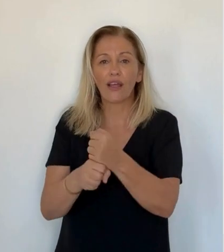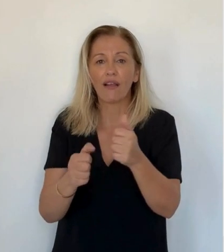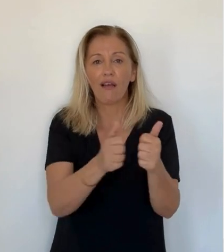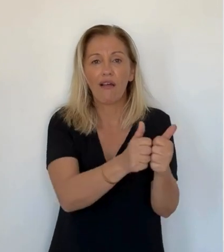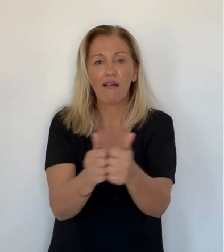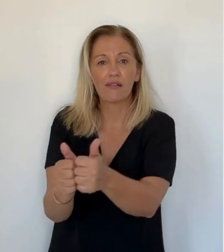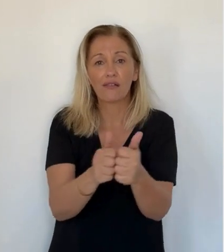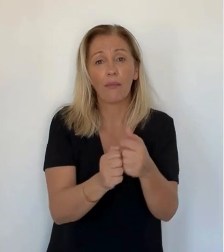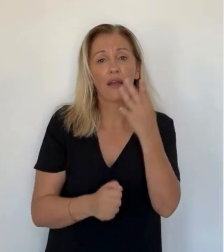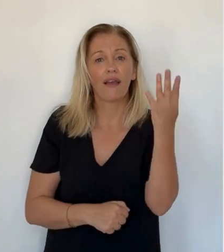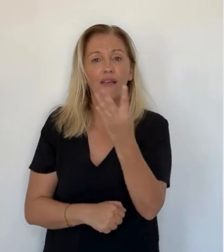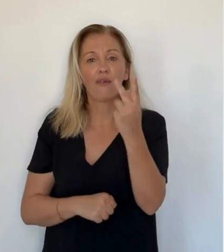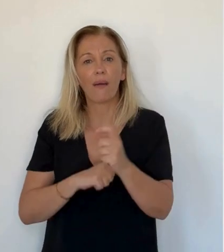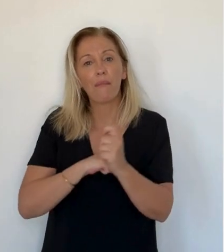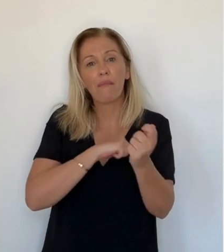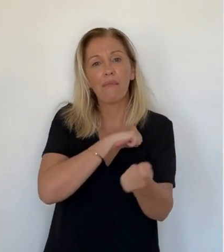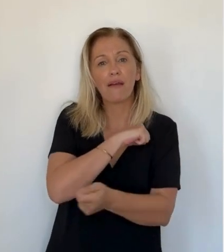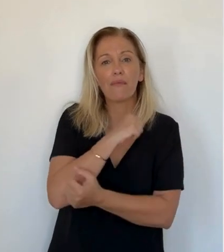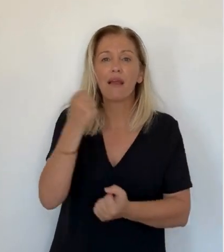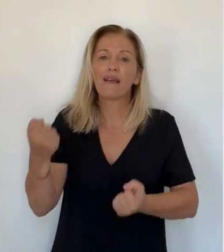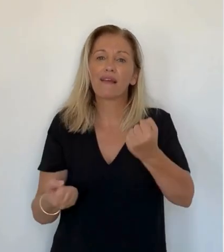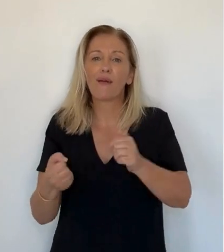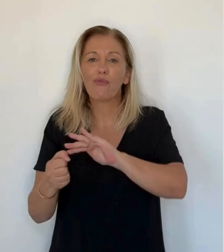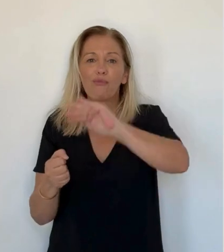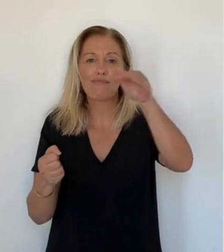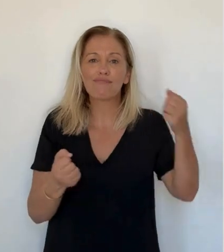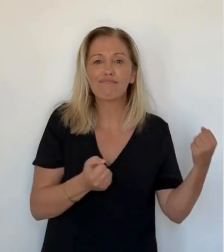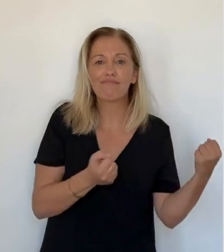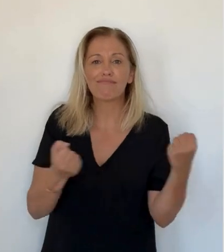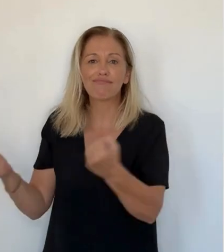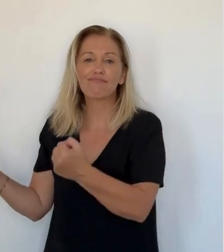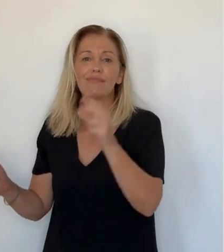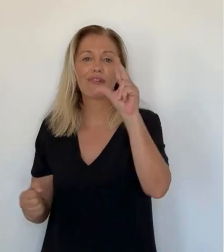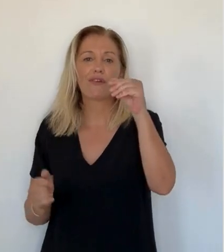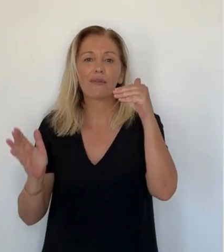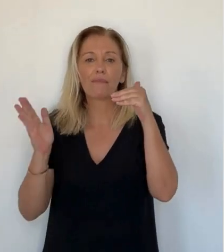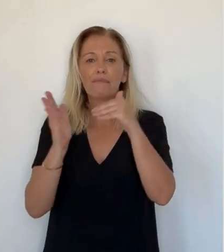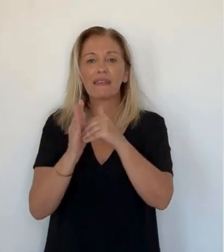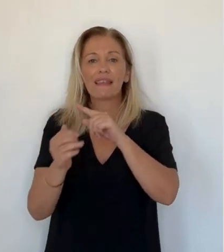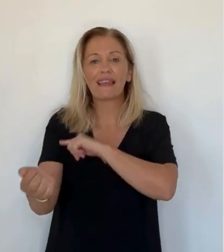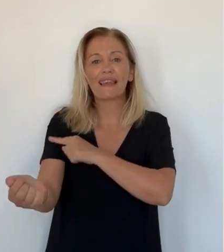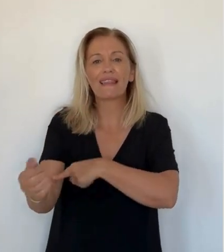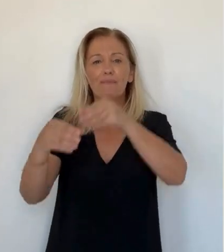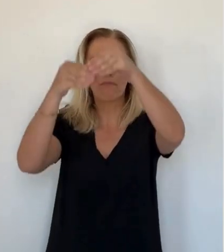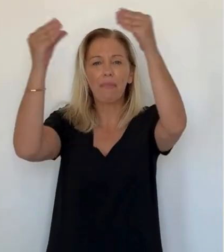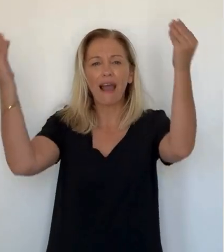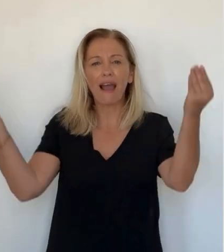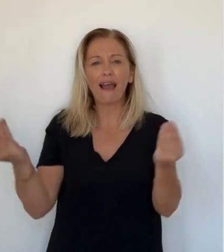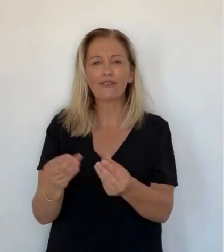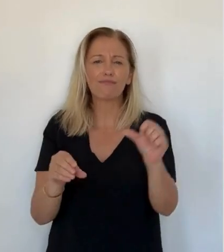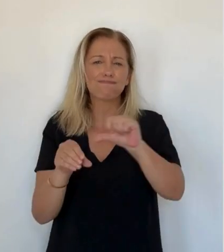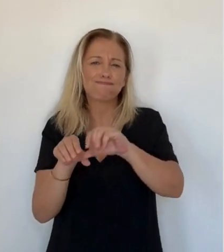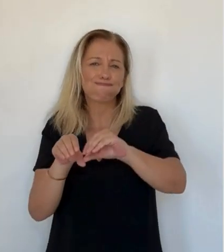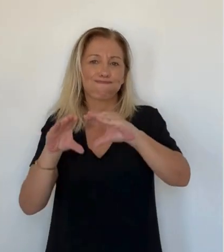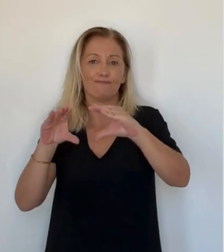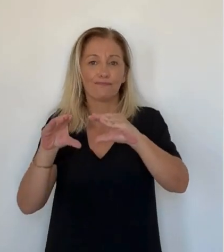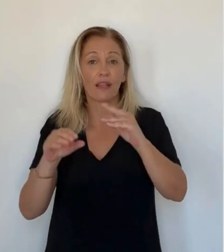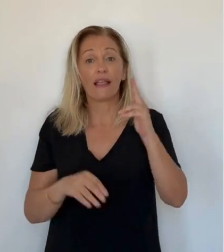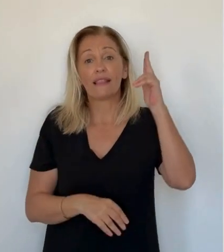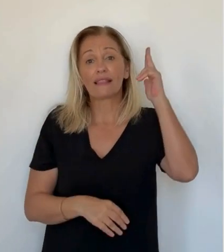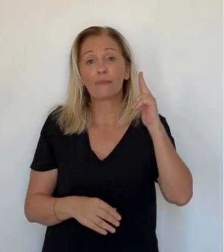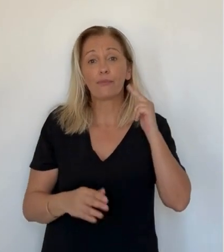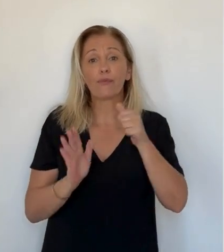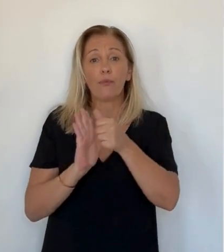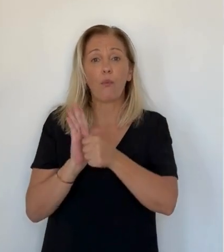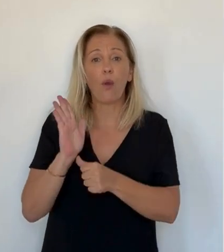Faire comme il peut et surtout avec de l'aide. Sapeur pompier et sapeur forestier travaillent main dans la main. Quatre fois par